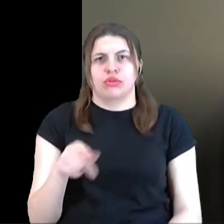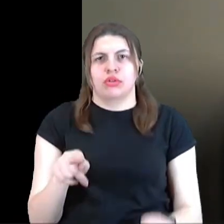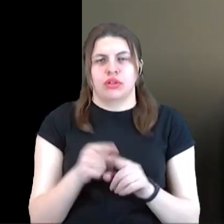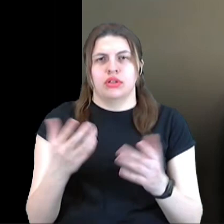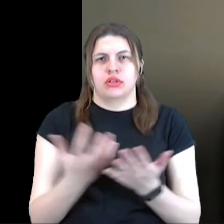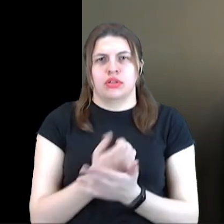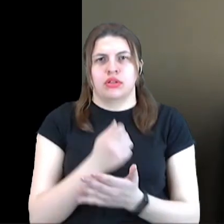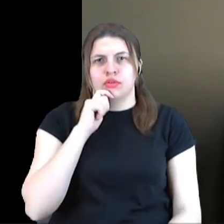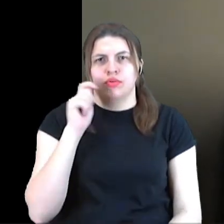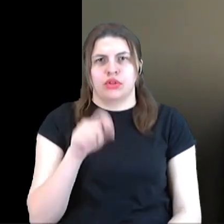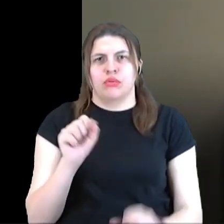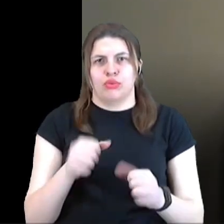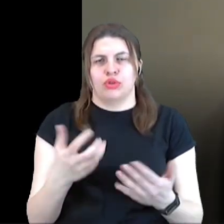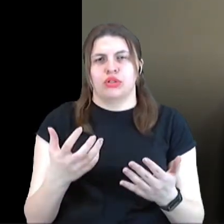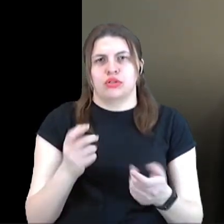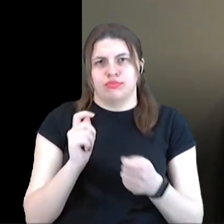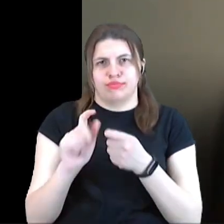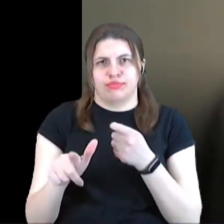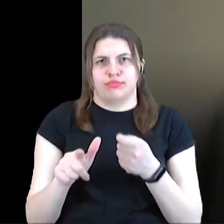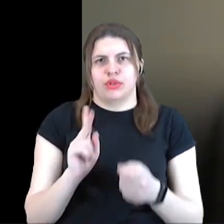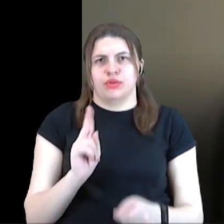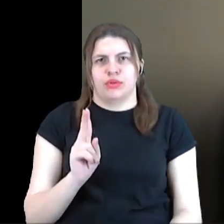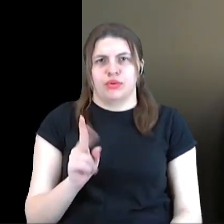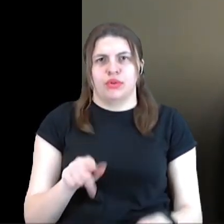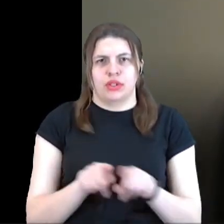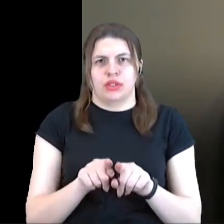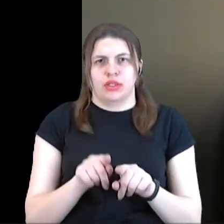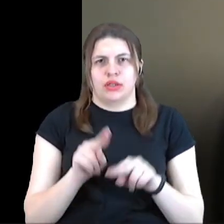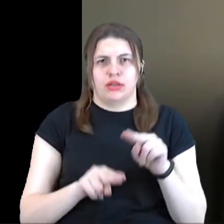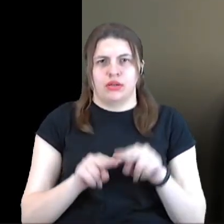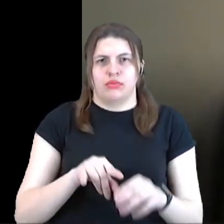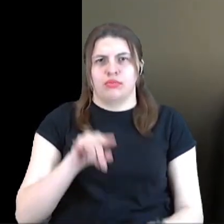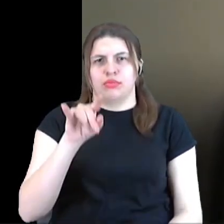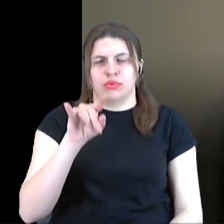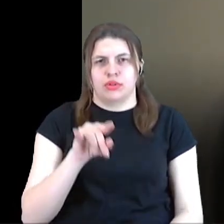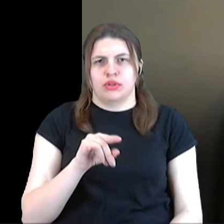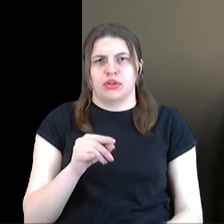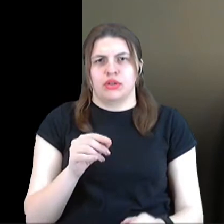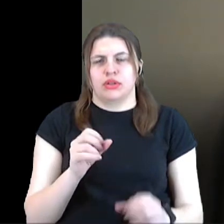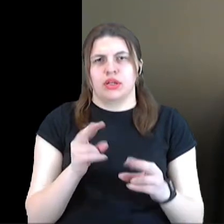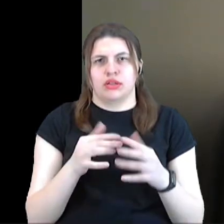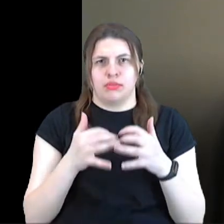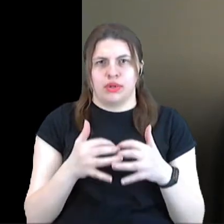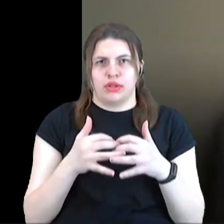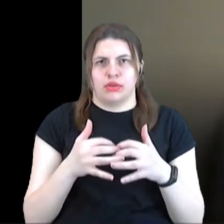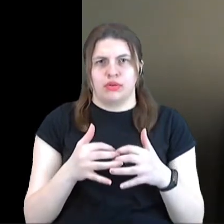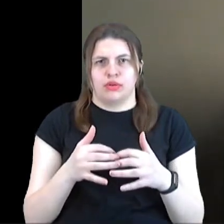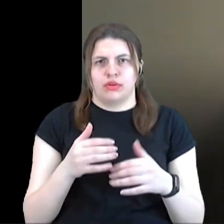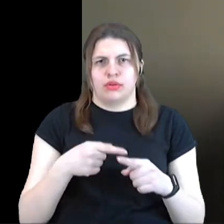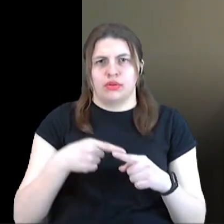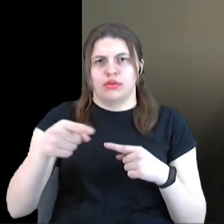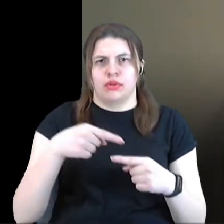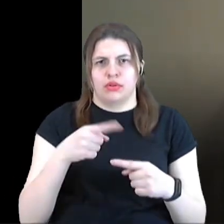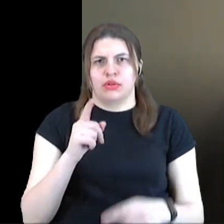може знайти інвесторів на такі аеропорти. Ну, такий ж аеропорт, як Краматорськ. На відстані близько 100 кілометрів тут